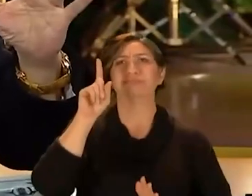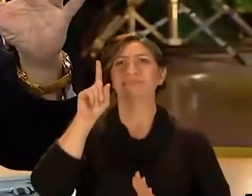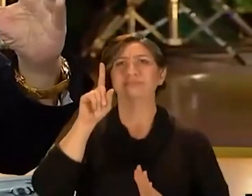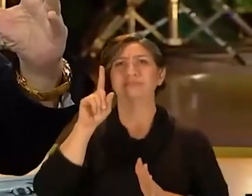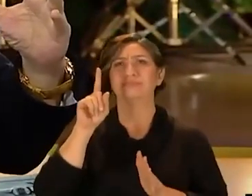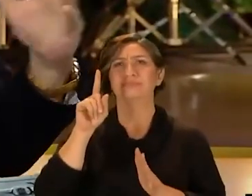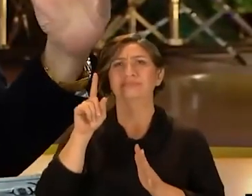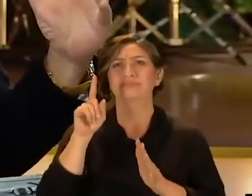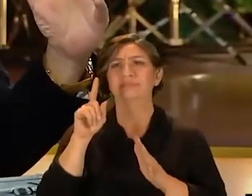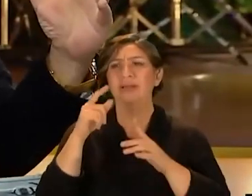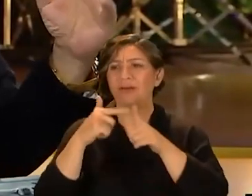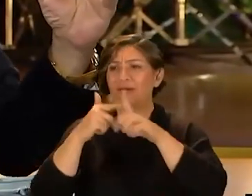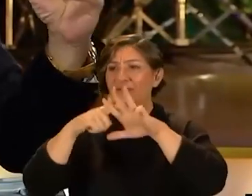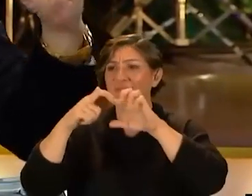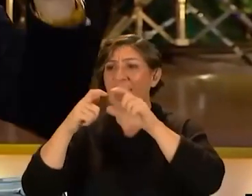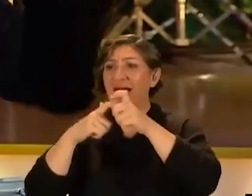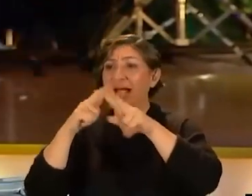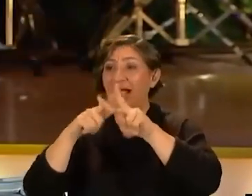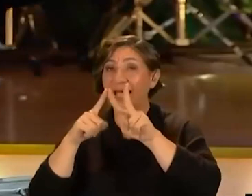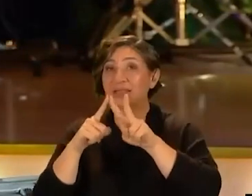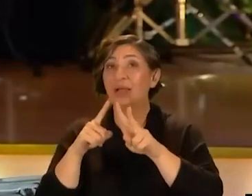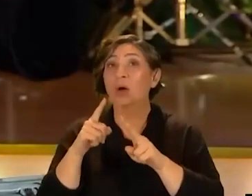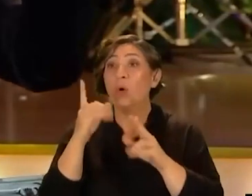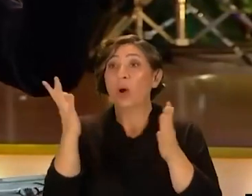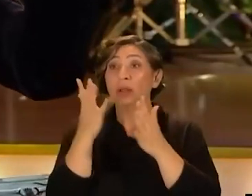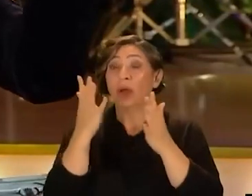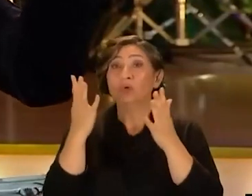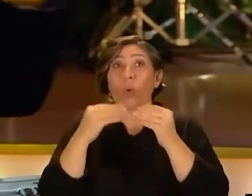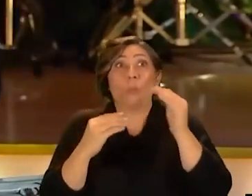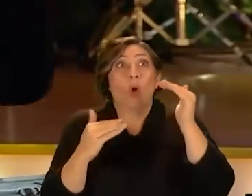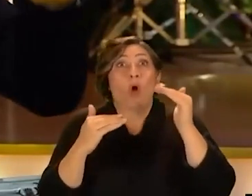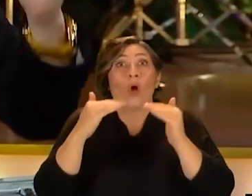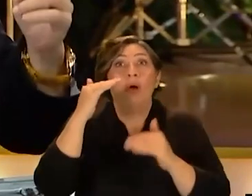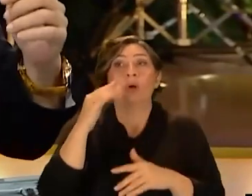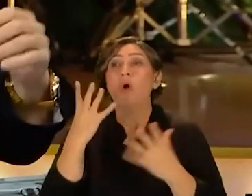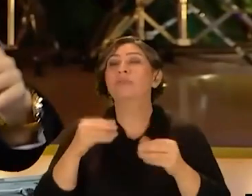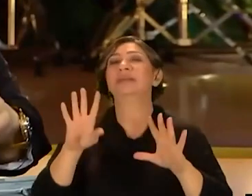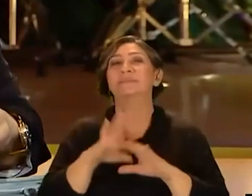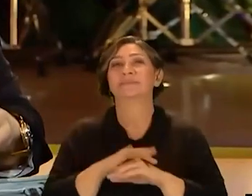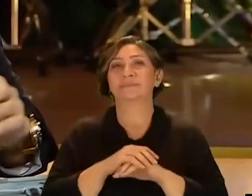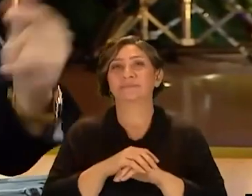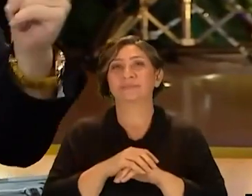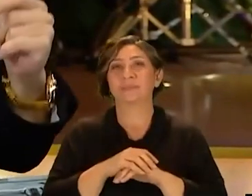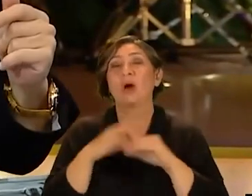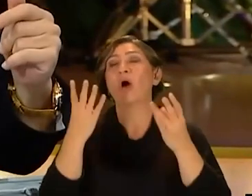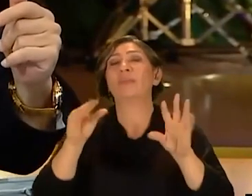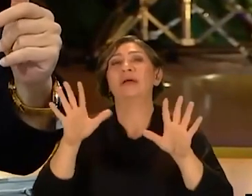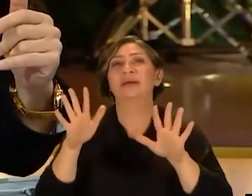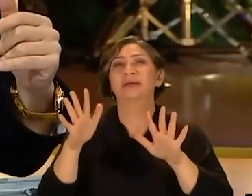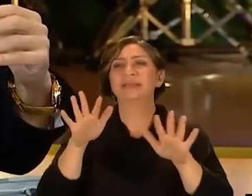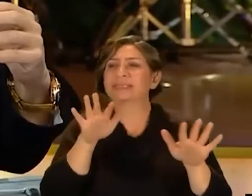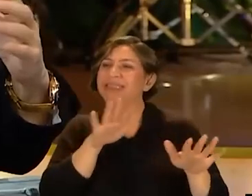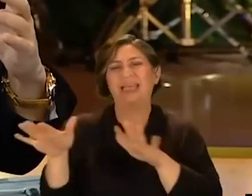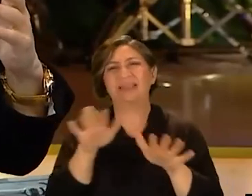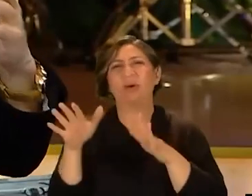sarsıntı geçirdi Fergan çünkü O kadar gözle büyütmüşlerdi ki O olmadı Olmadı